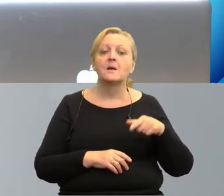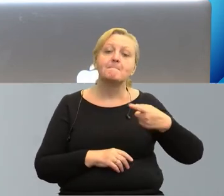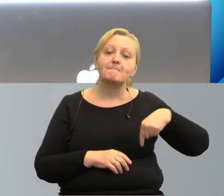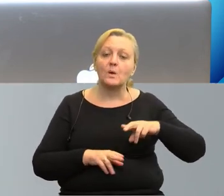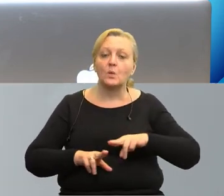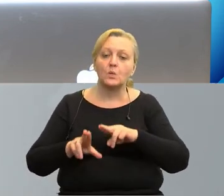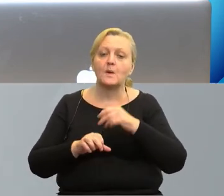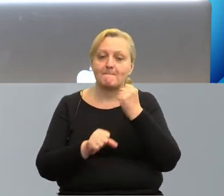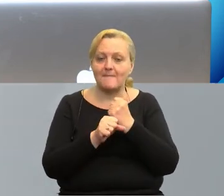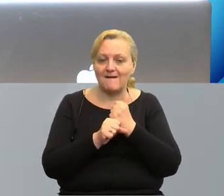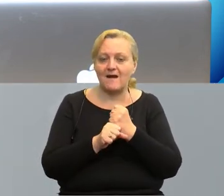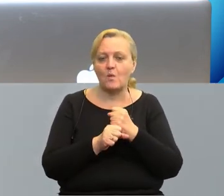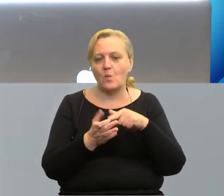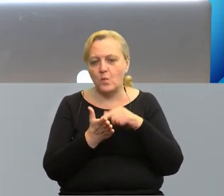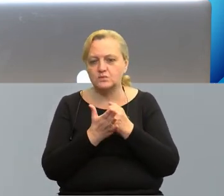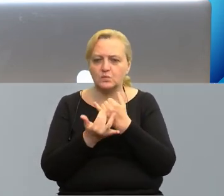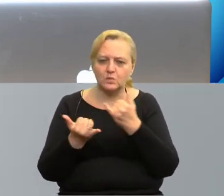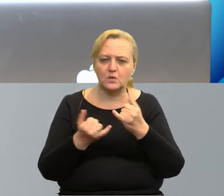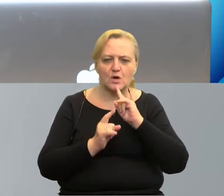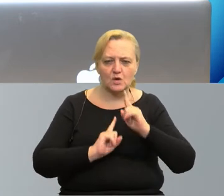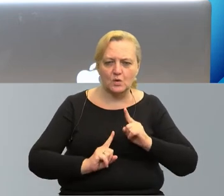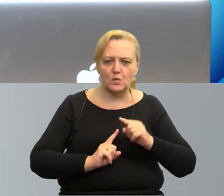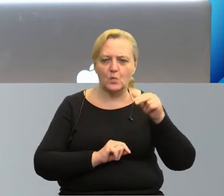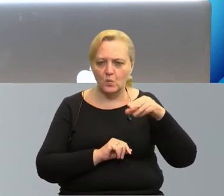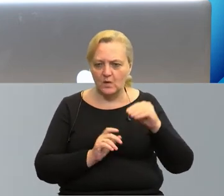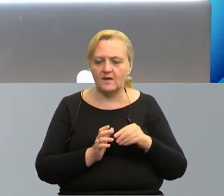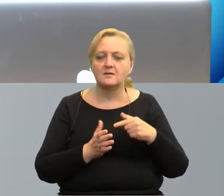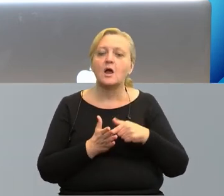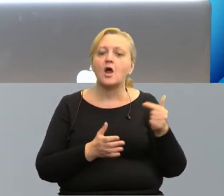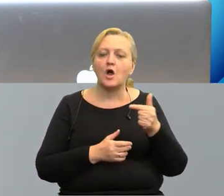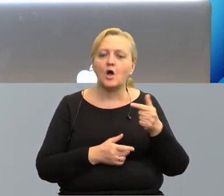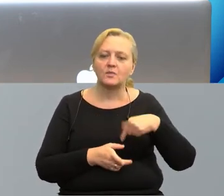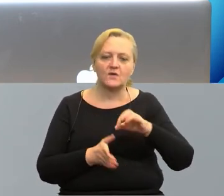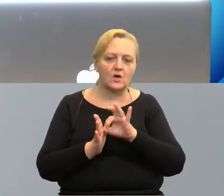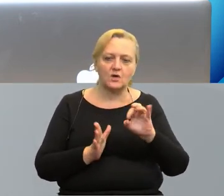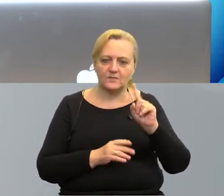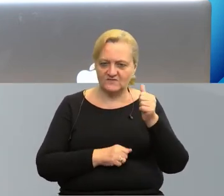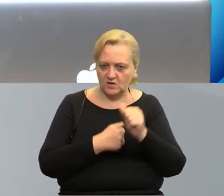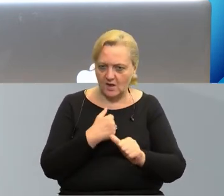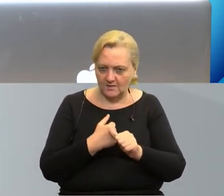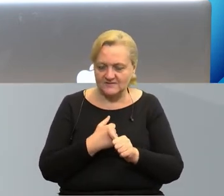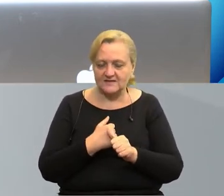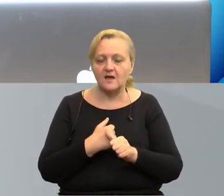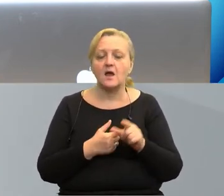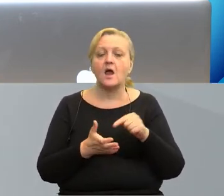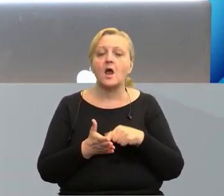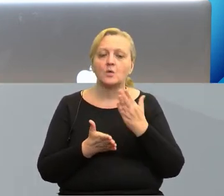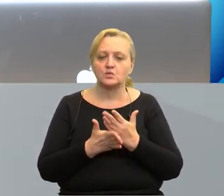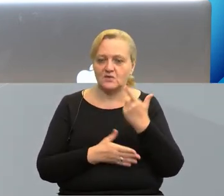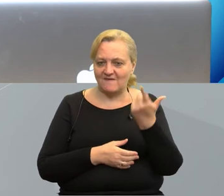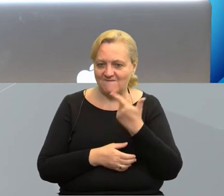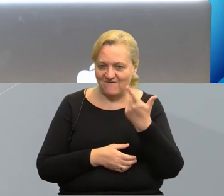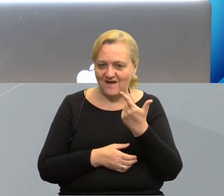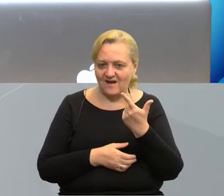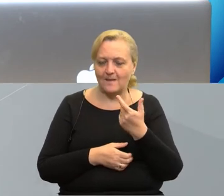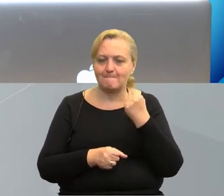Uczestniczyliśmy w pracach legislacyjnych nad nowymi rozporządzeniami unijnymi, które obowiązują już od 1 lipca, a od około dwóch lat